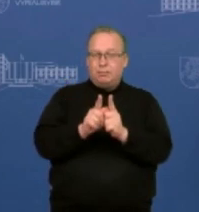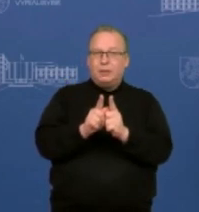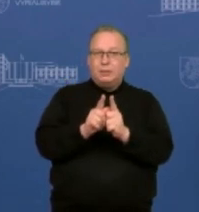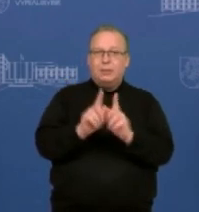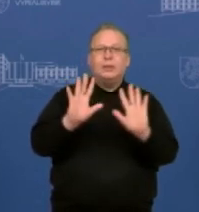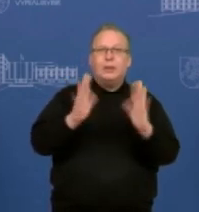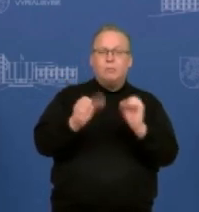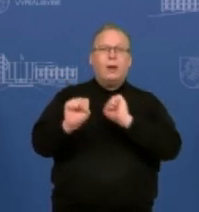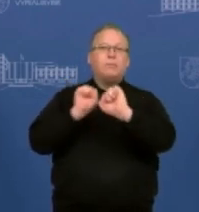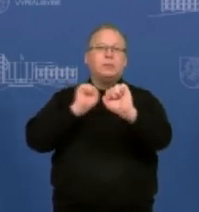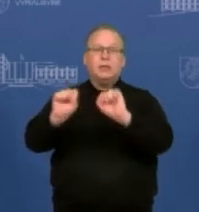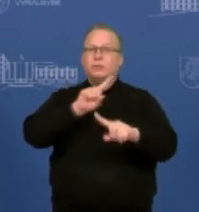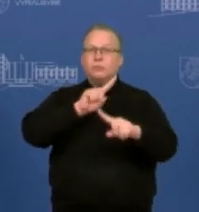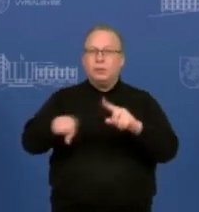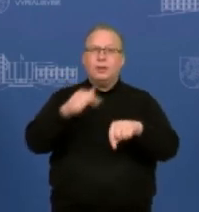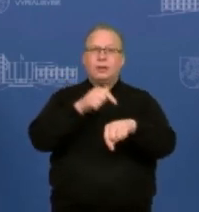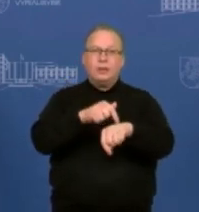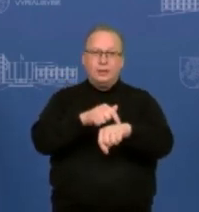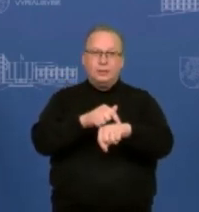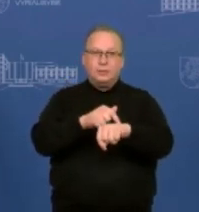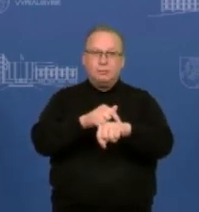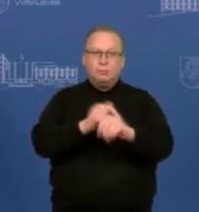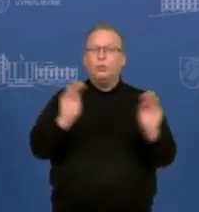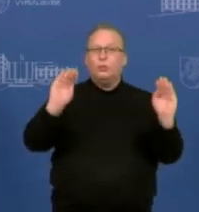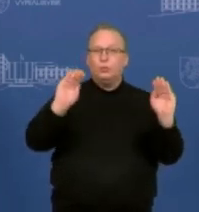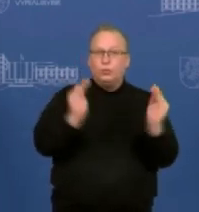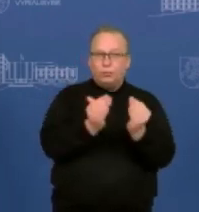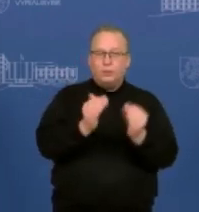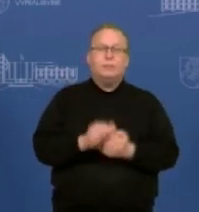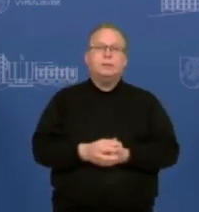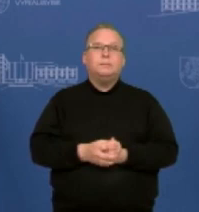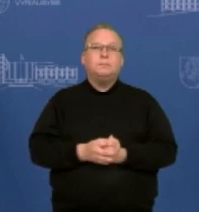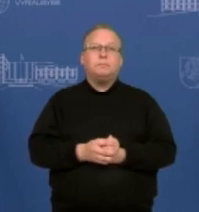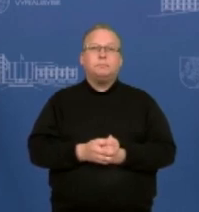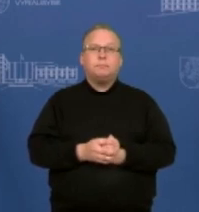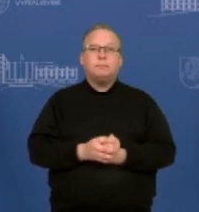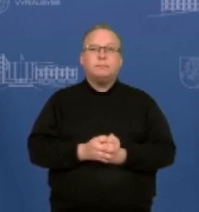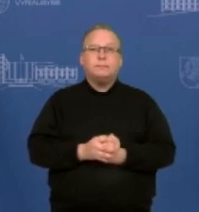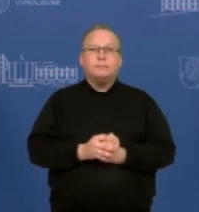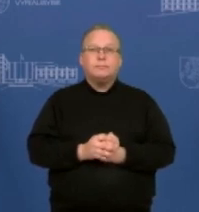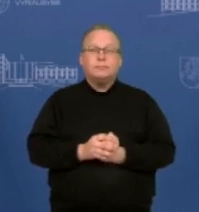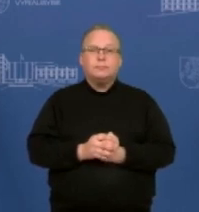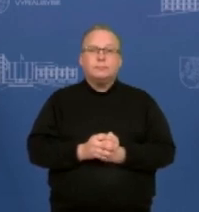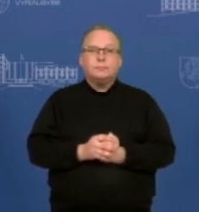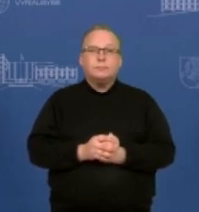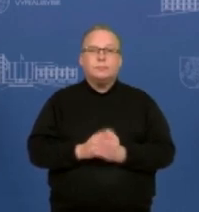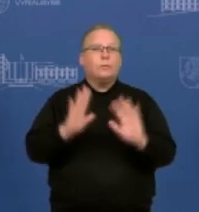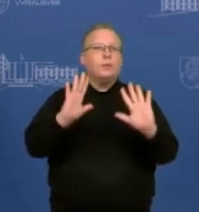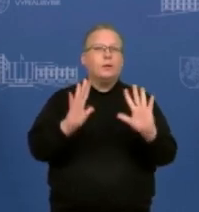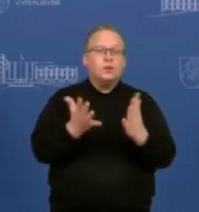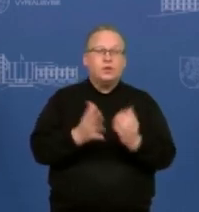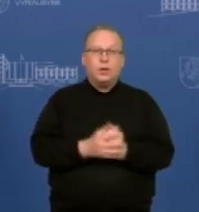trumpinamas. Tai reiškia, kad taip tariant, kad jeigu dabar kas nors bandytų kažką tai su